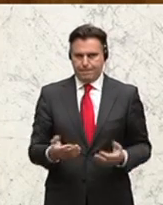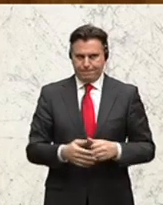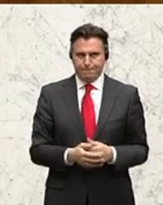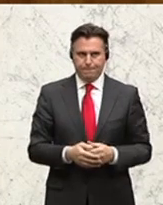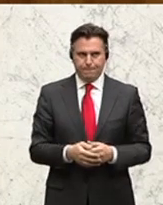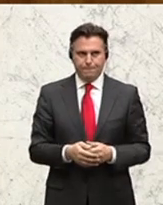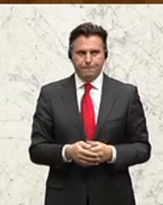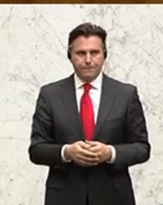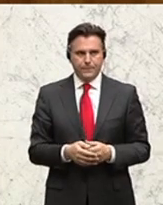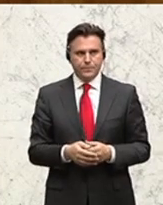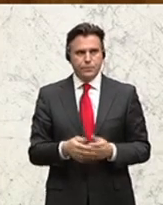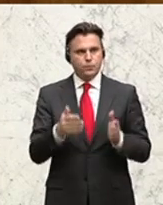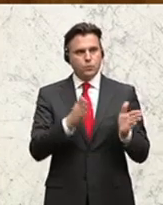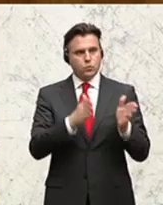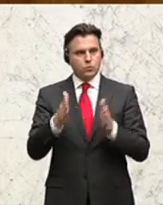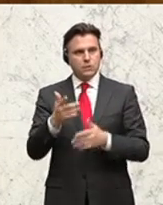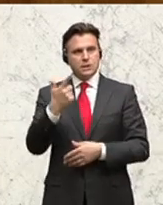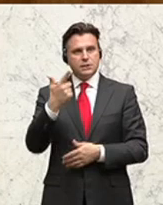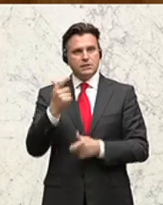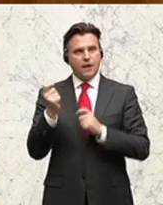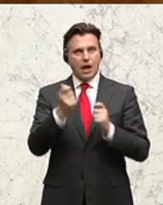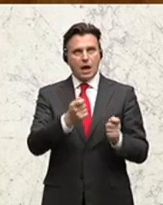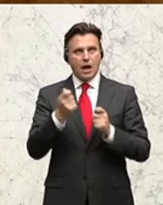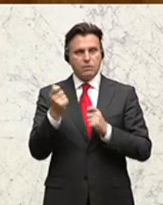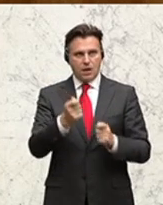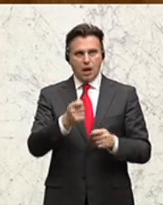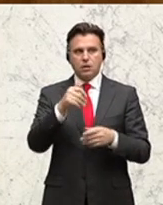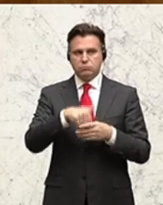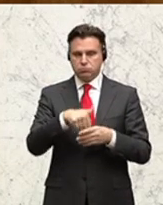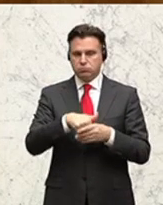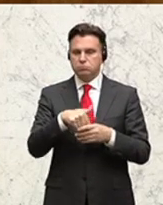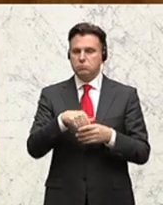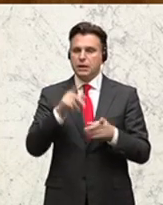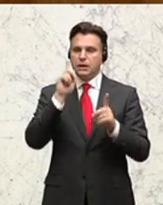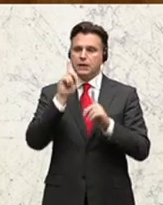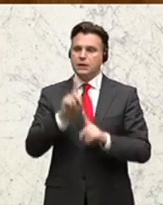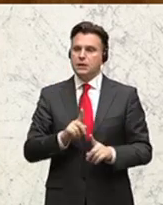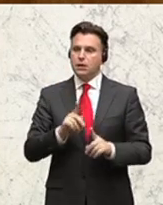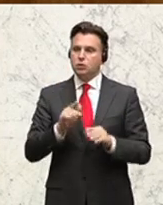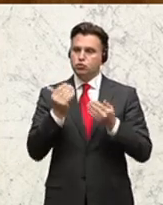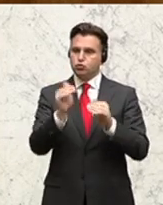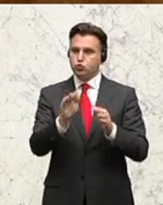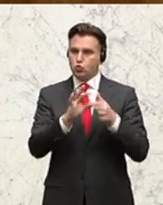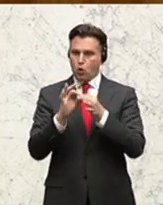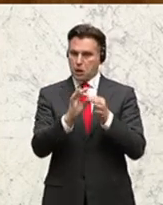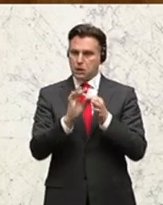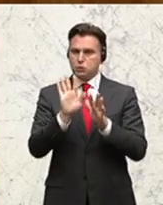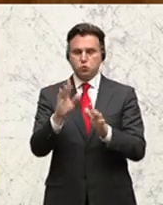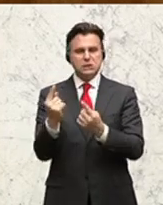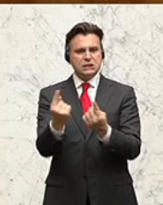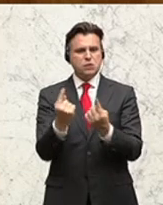Dann haben wir noch zwei Anträge auf der Tagesordnung, die sich um die Stellung von Tierschutzorganisationen beziehen,